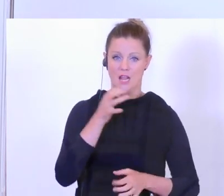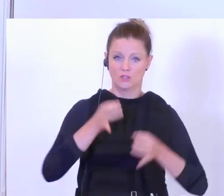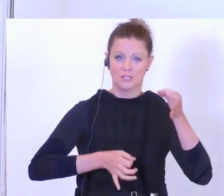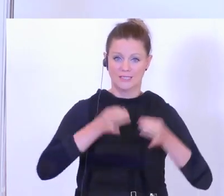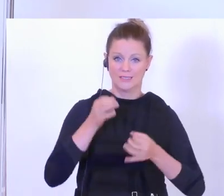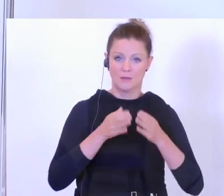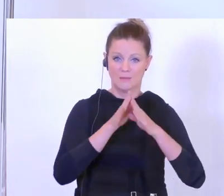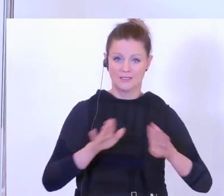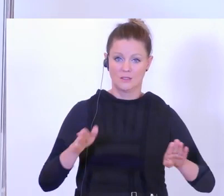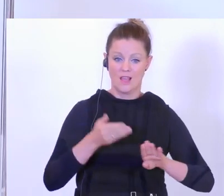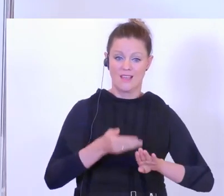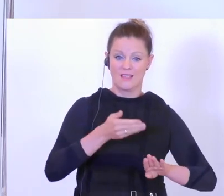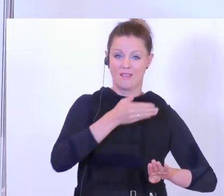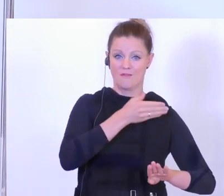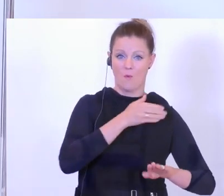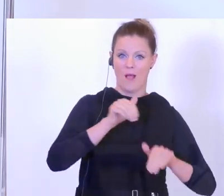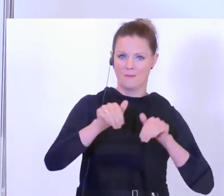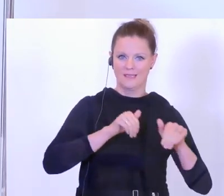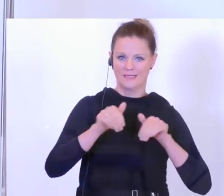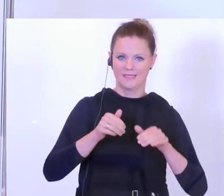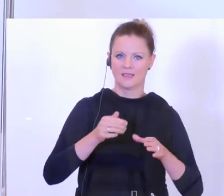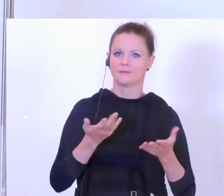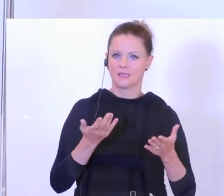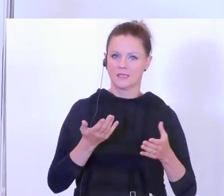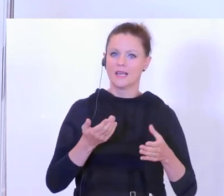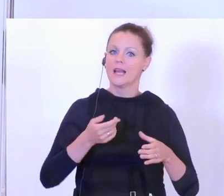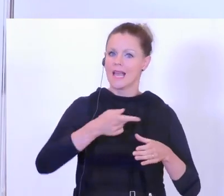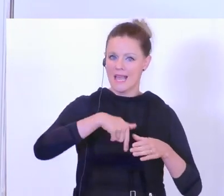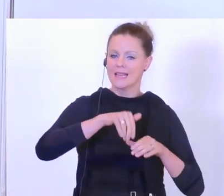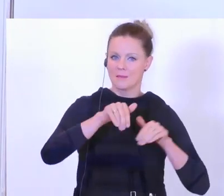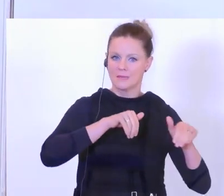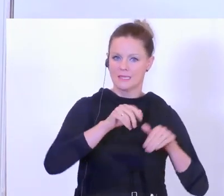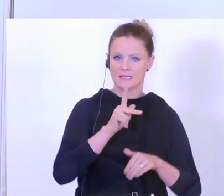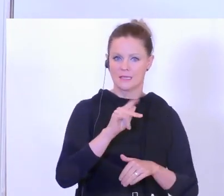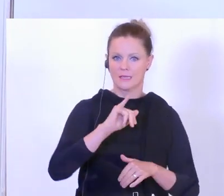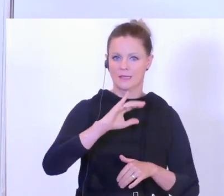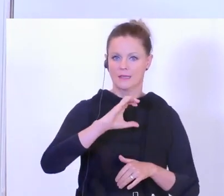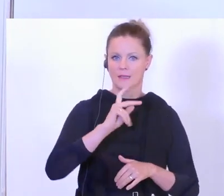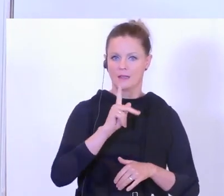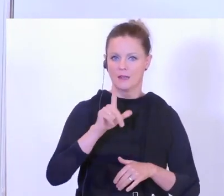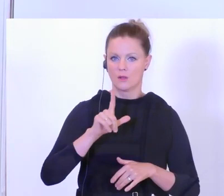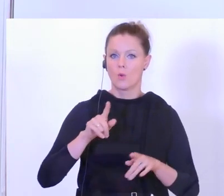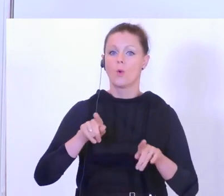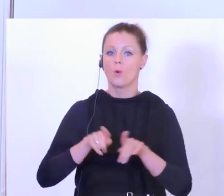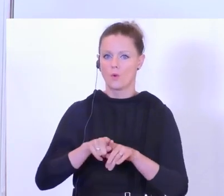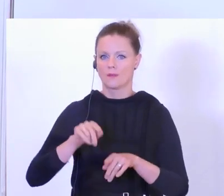Präsentation meiner Vorgänger. Innenminister Außerdienst Kickl und Innenminister Außerdienst Peschorn.